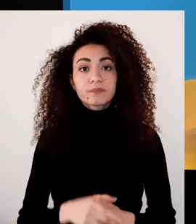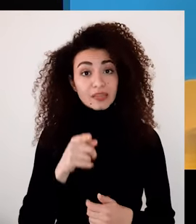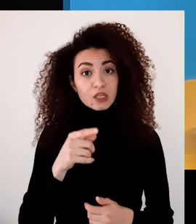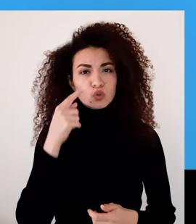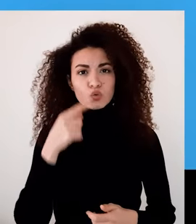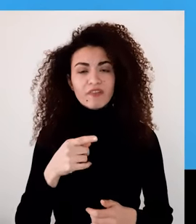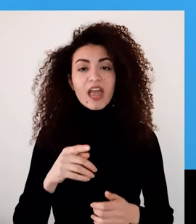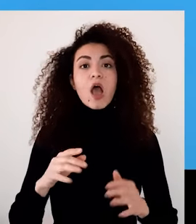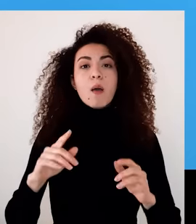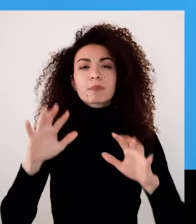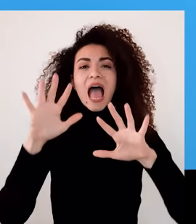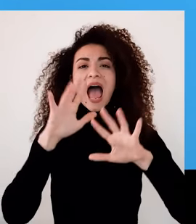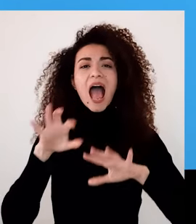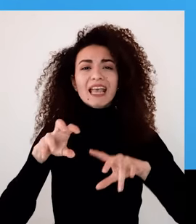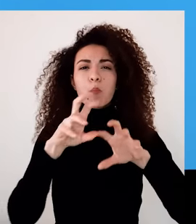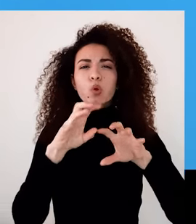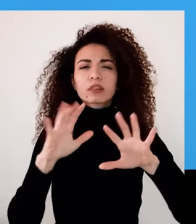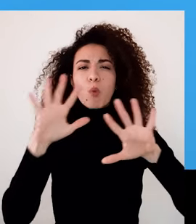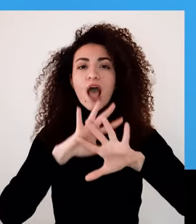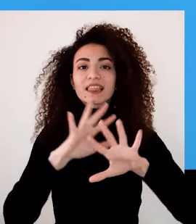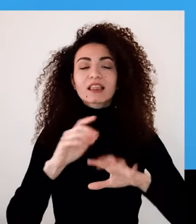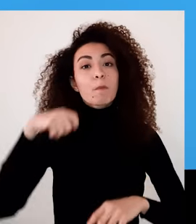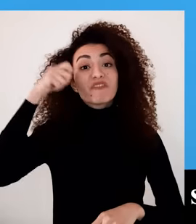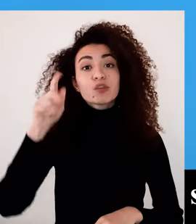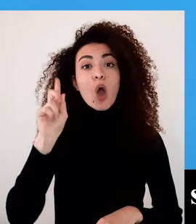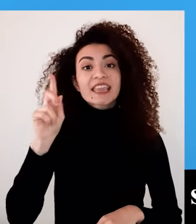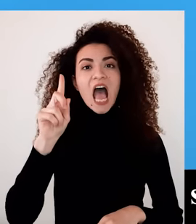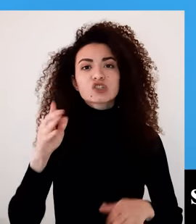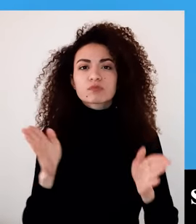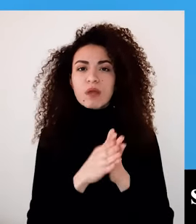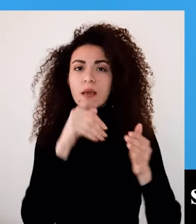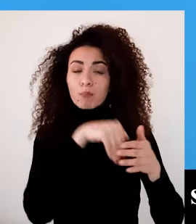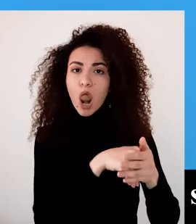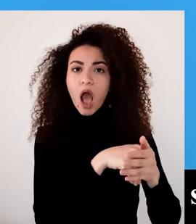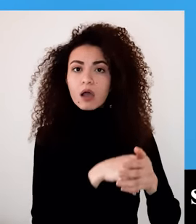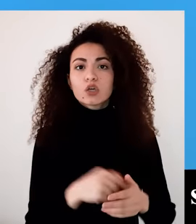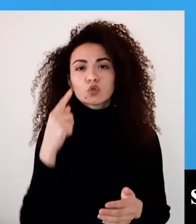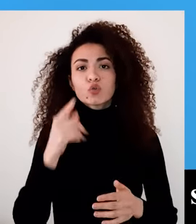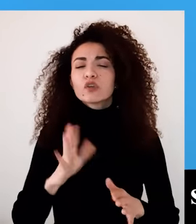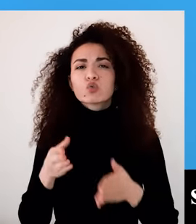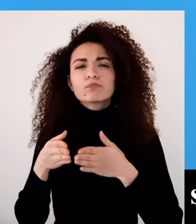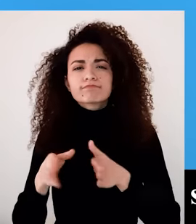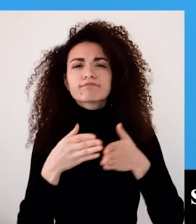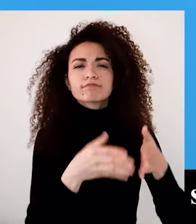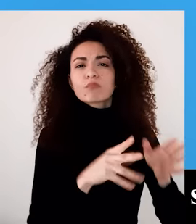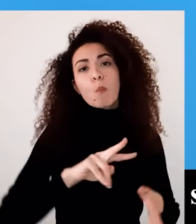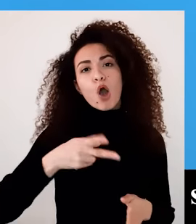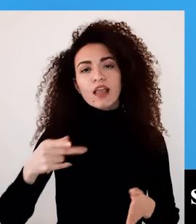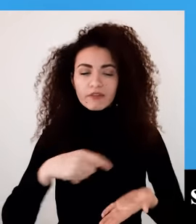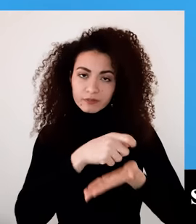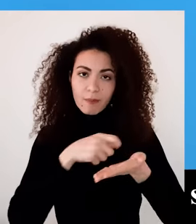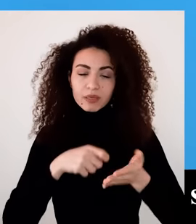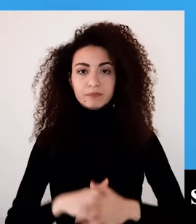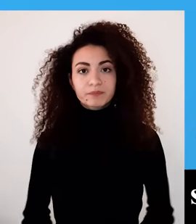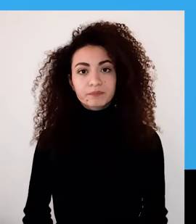لا أرى؟ ممكن أن تستعيني بمخطط العنكبوت الرابط بتلاقيه بالفقر 11 للنظر إلى عدد الإمكانيات